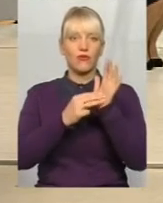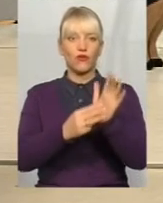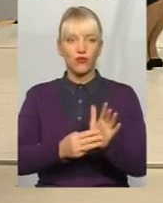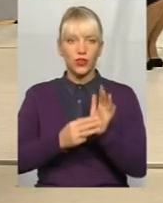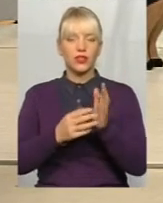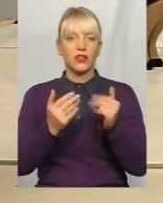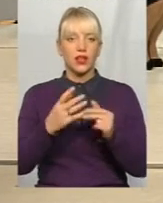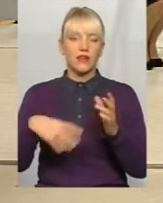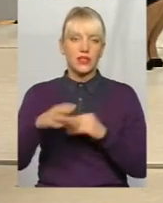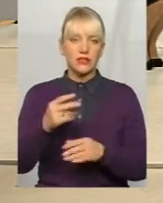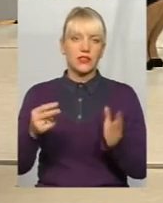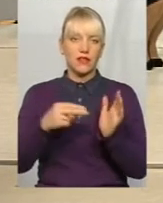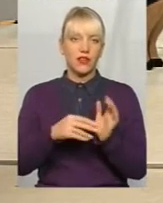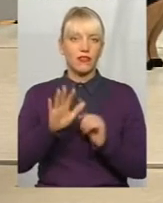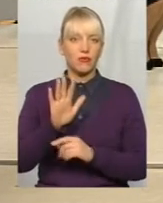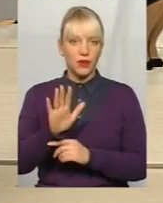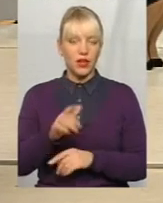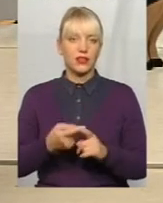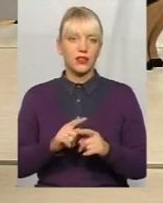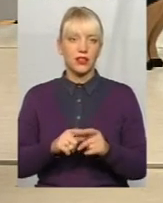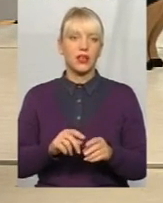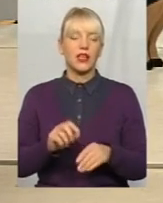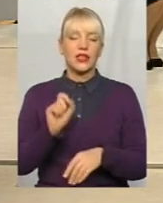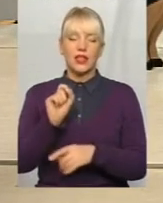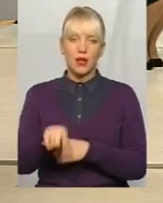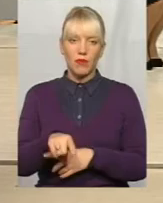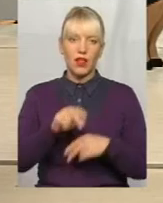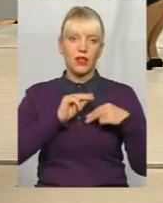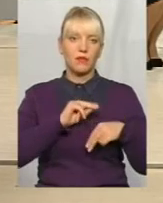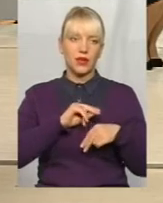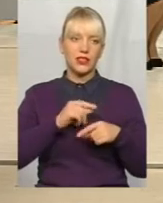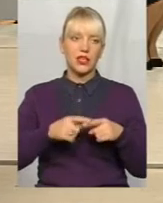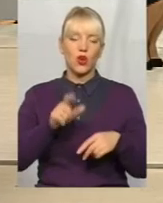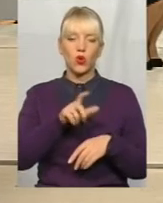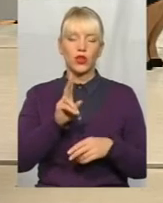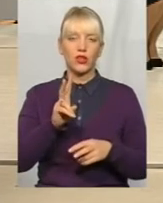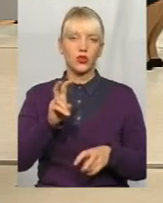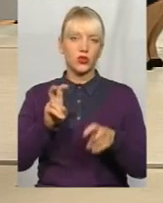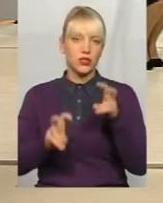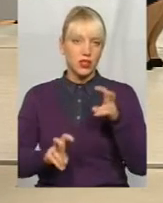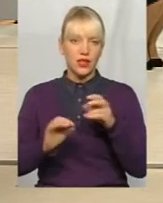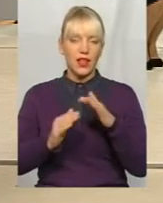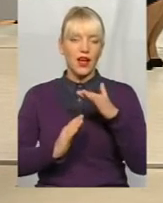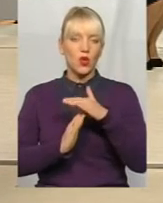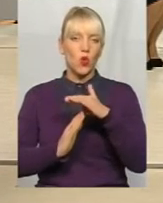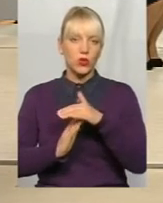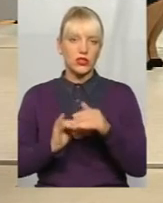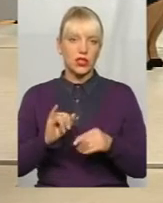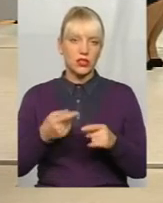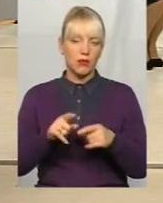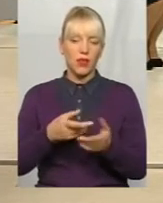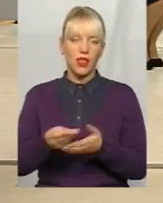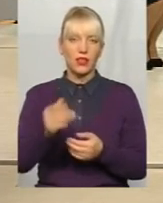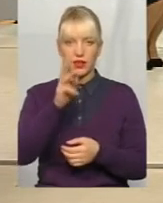і вставали в 5 годин. нанімали процедачників, людей, які сиділи між у них в фіонках, платили їм якусь